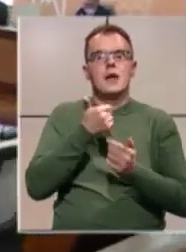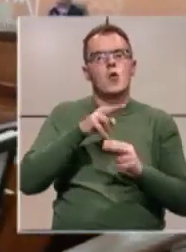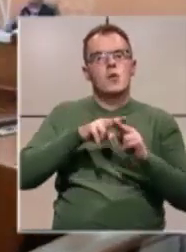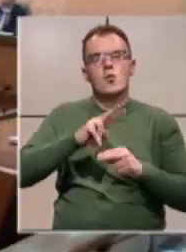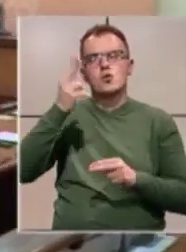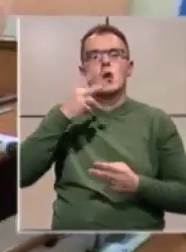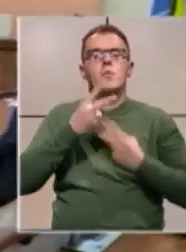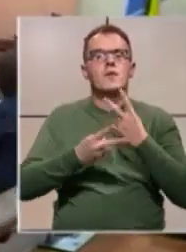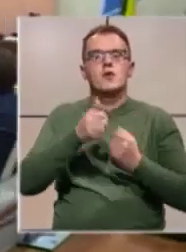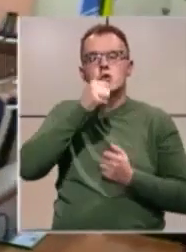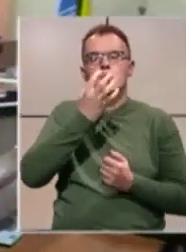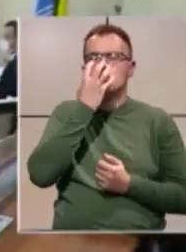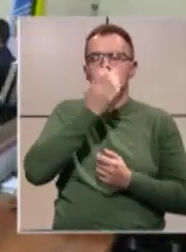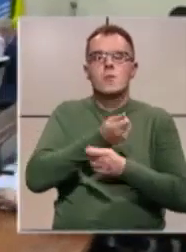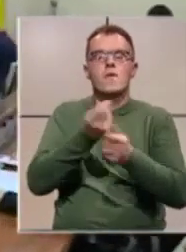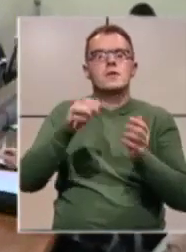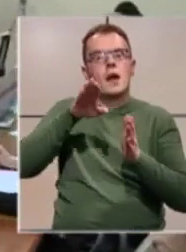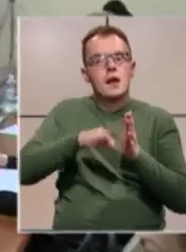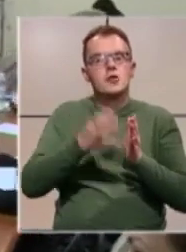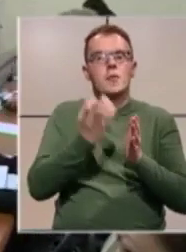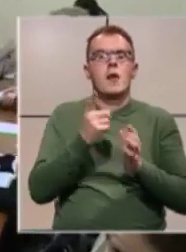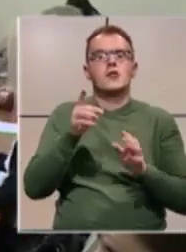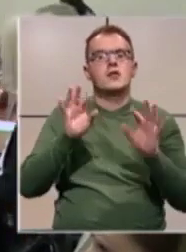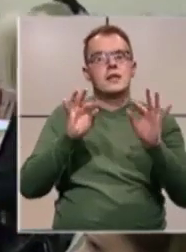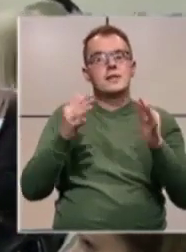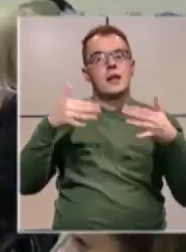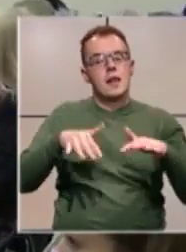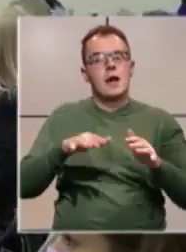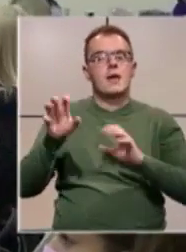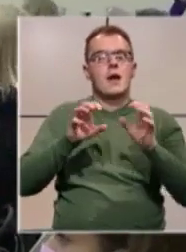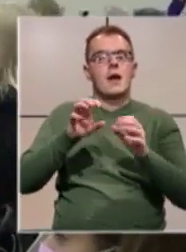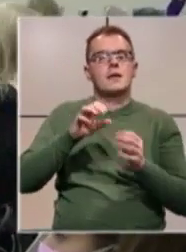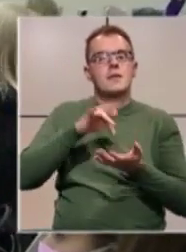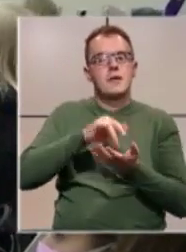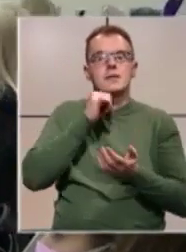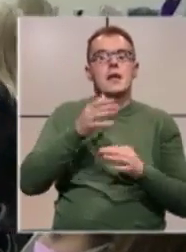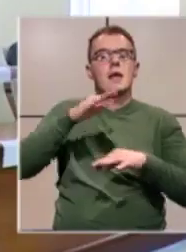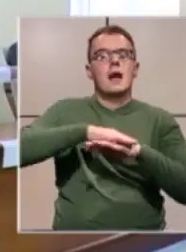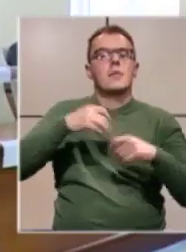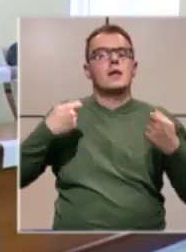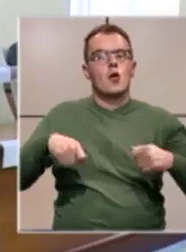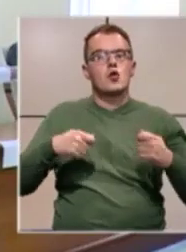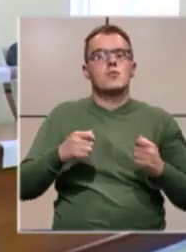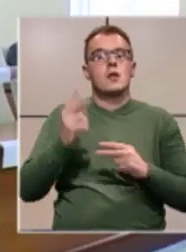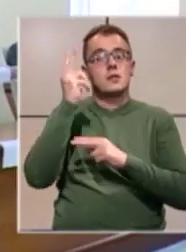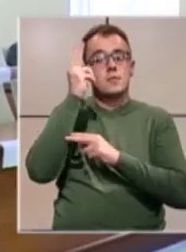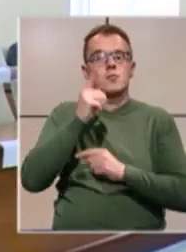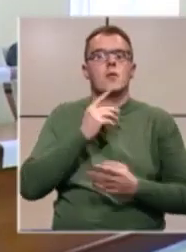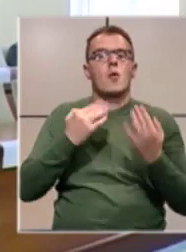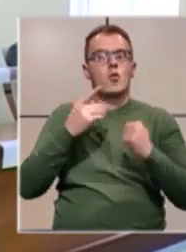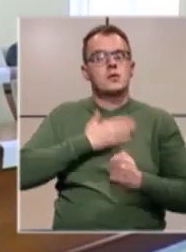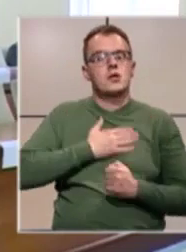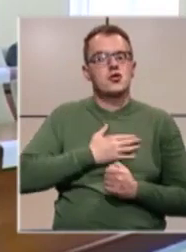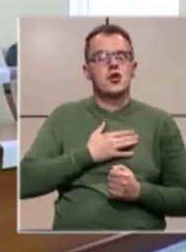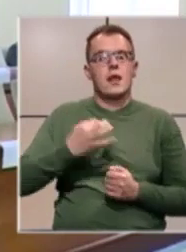ostalo predviđeno subvencioniranje najniže plaće za desetak tisuća radnih mjesta te kamate gospodarskim subjektima koji se